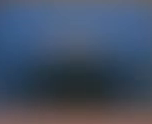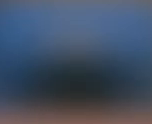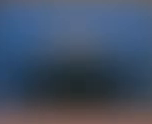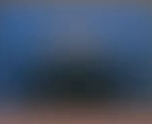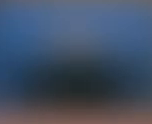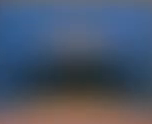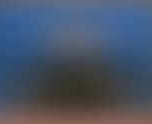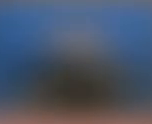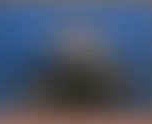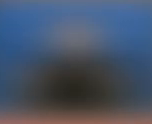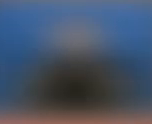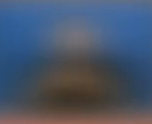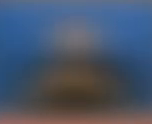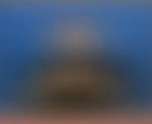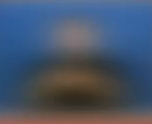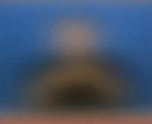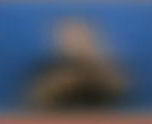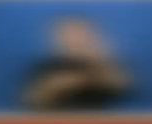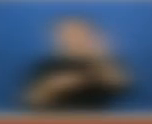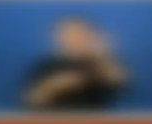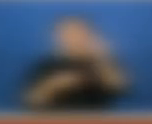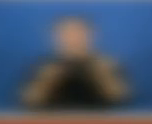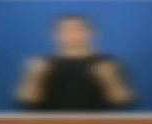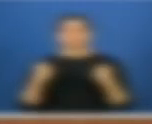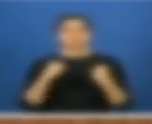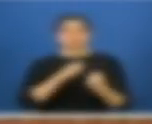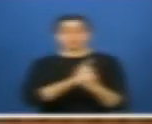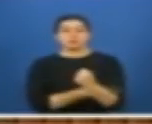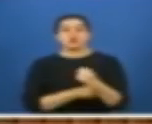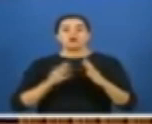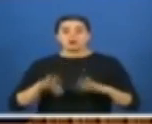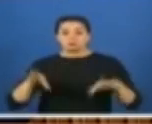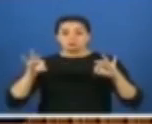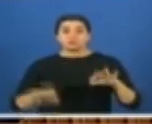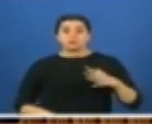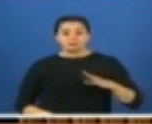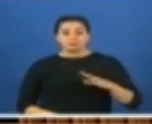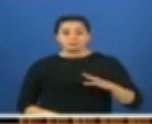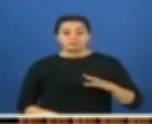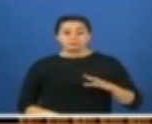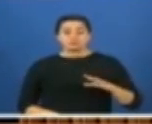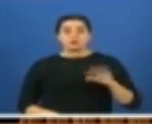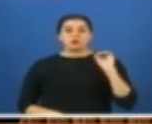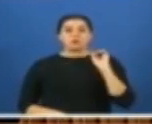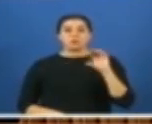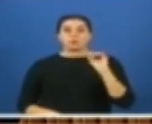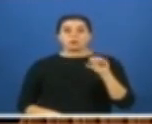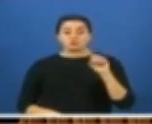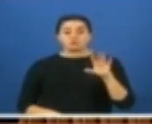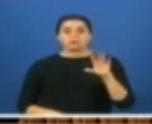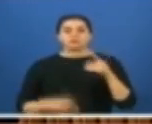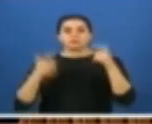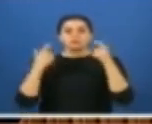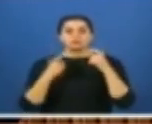Eğer bir toplum geleceğe güçlü hazırlanmak istiyorsa, öğretmenini bütün